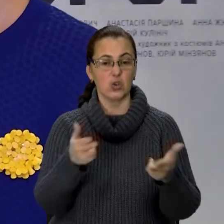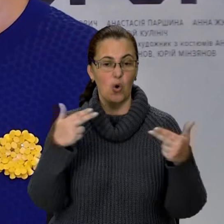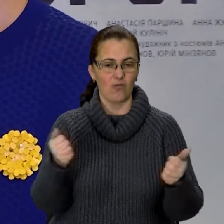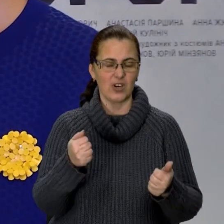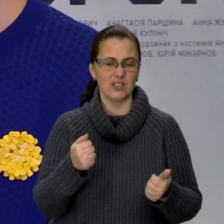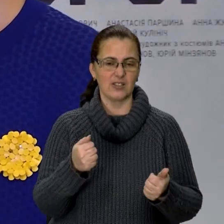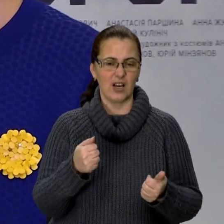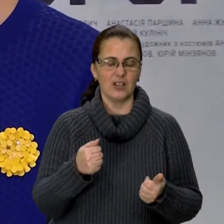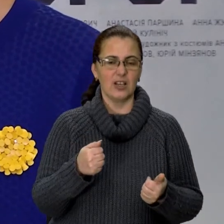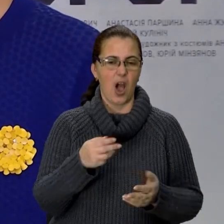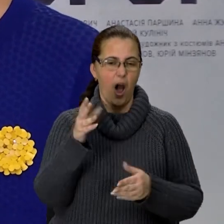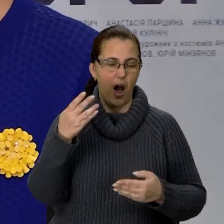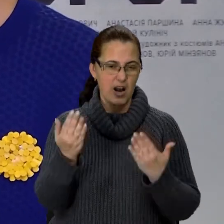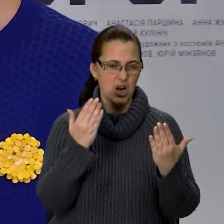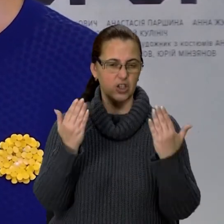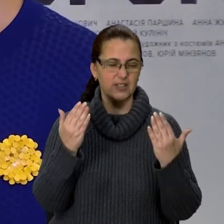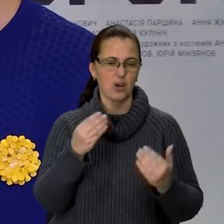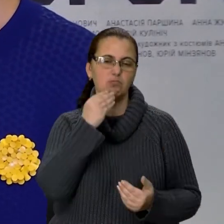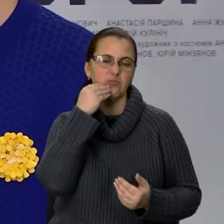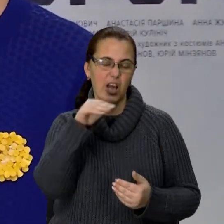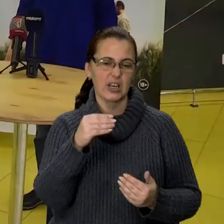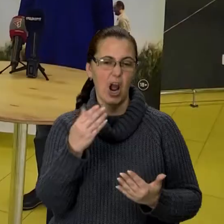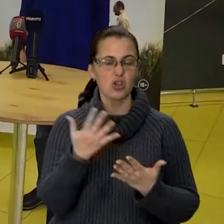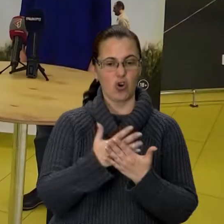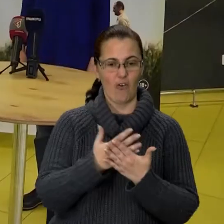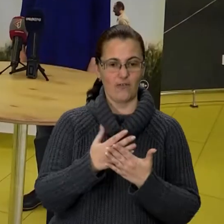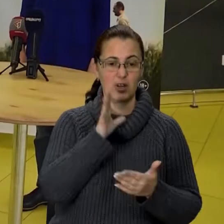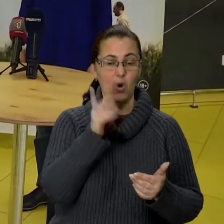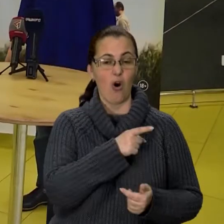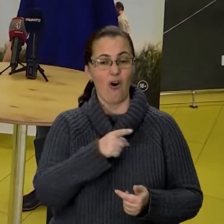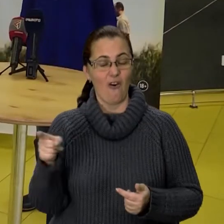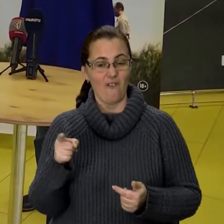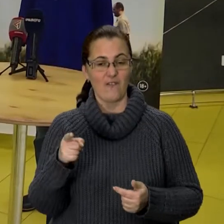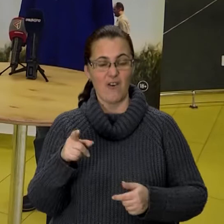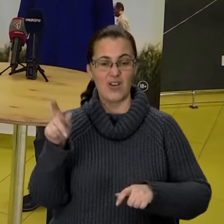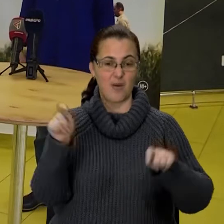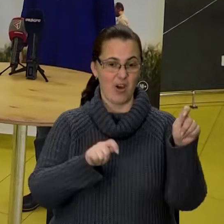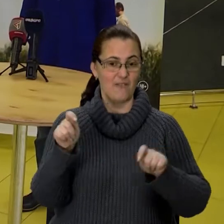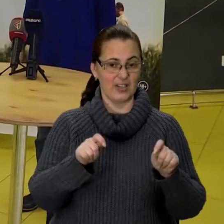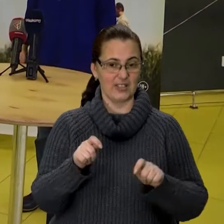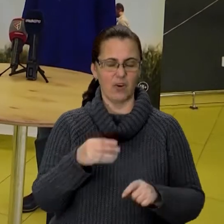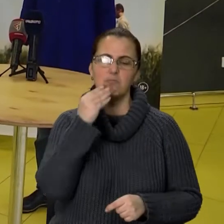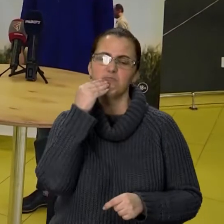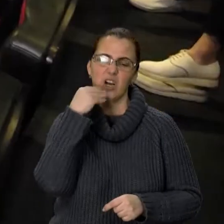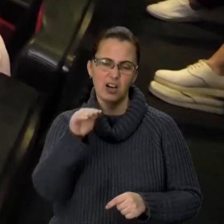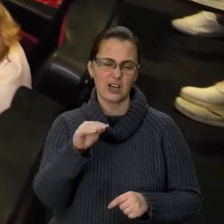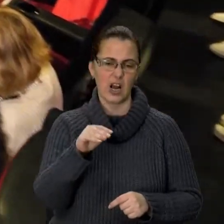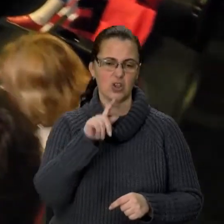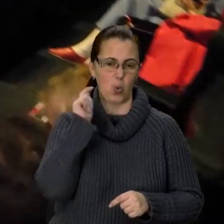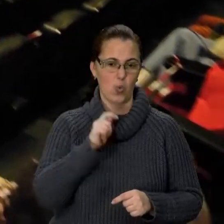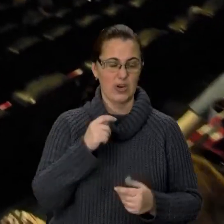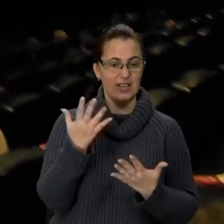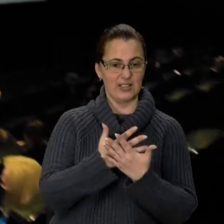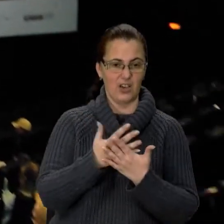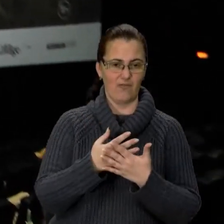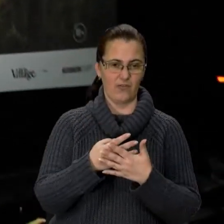повнометражного дебюту «Відкриття року» під час національної премії кінокритиків «Кіноколо». Одна з найкращих українських картин на великому